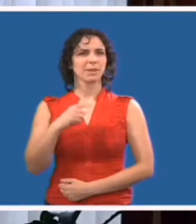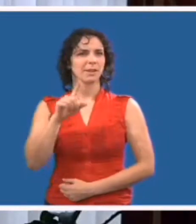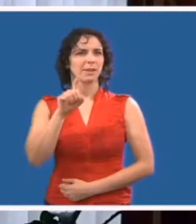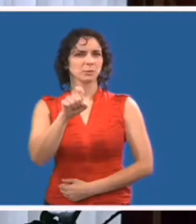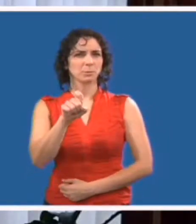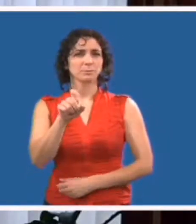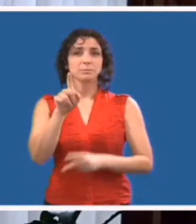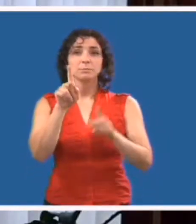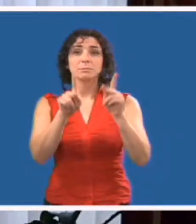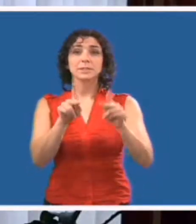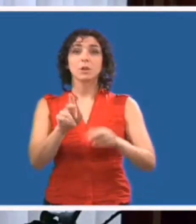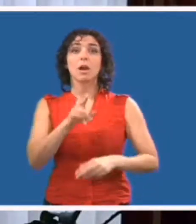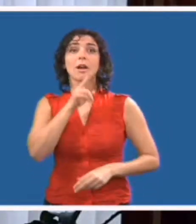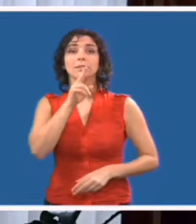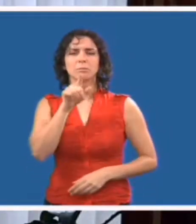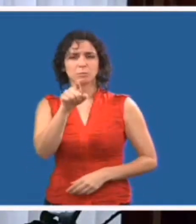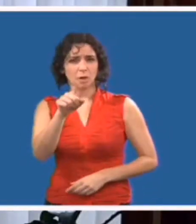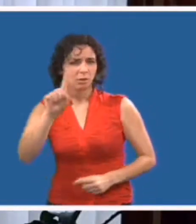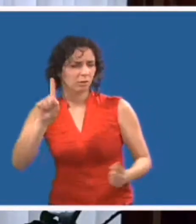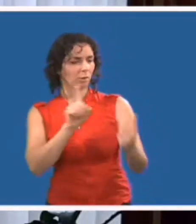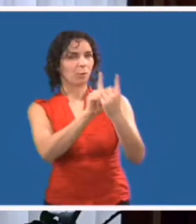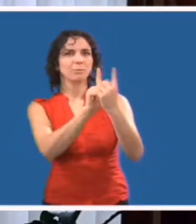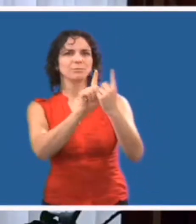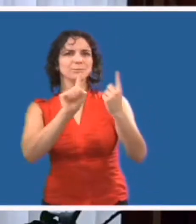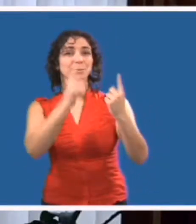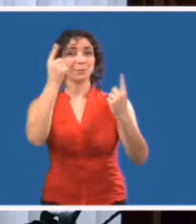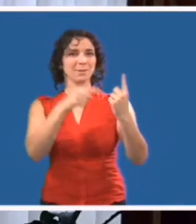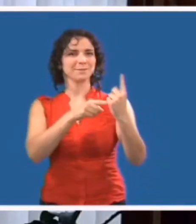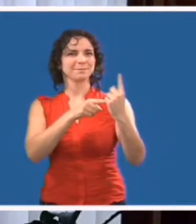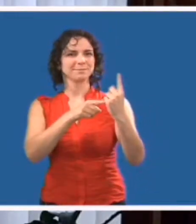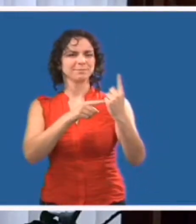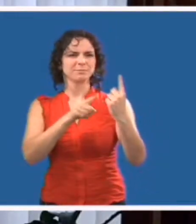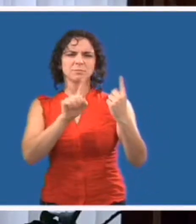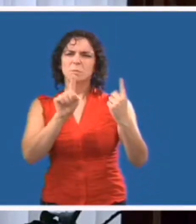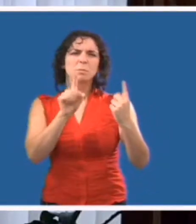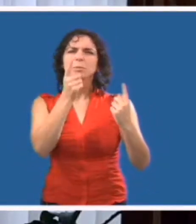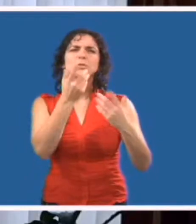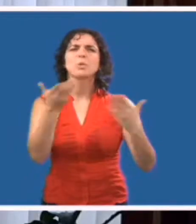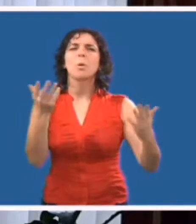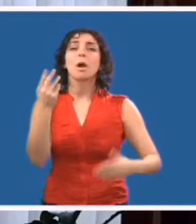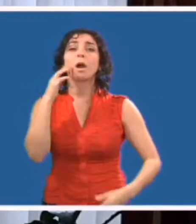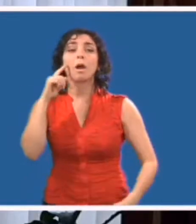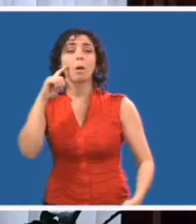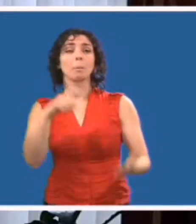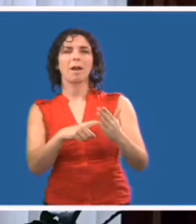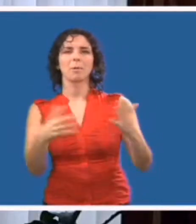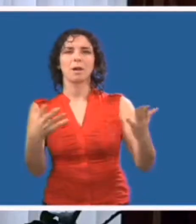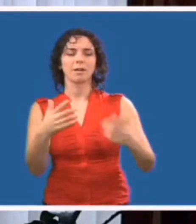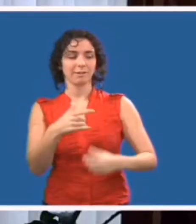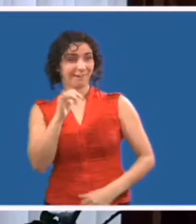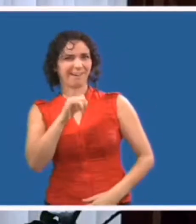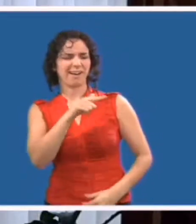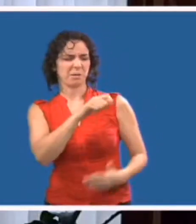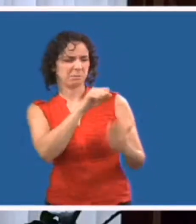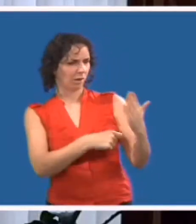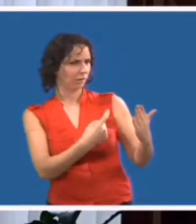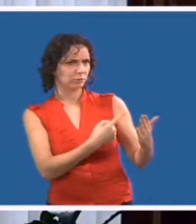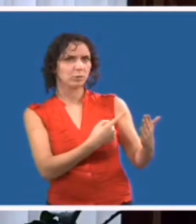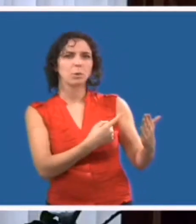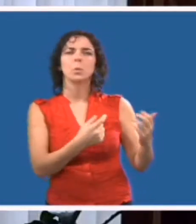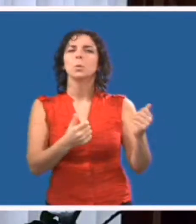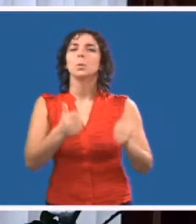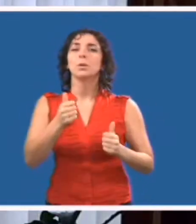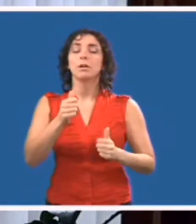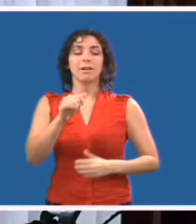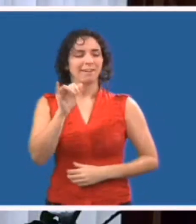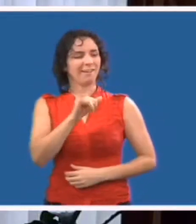fois une personne qui a un handicap, qui voulez-vous ? Le handicap ou les capacités ? Nous